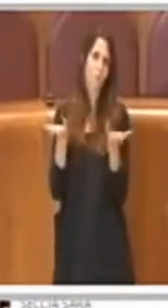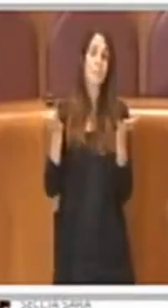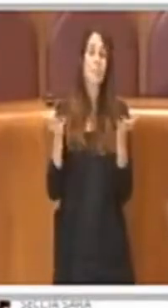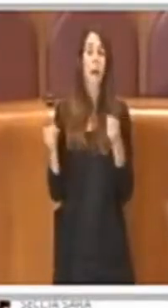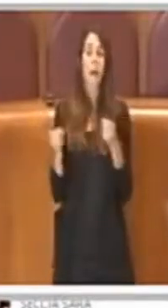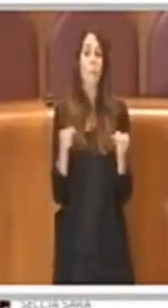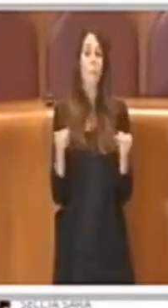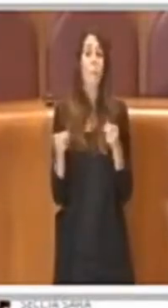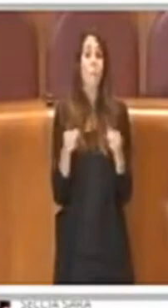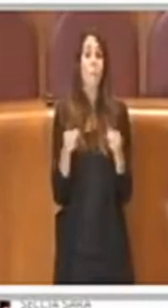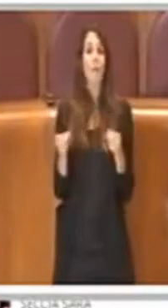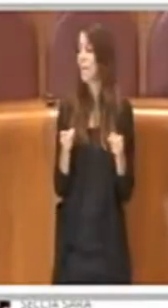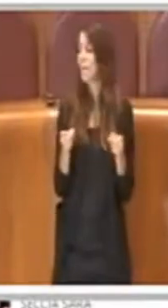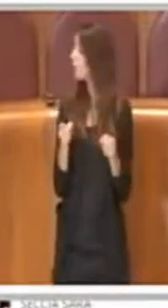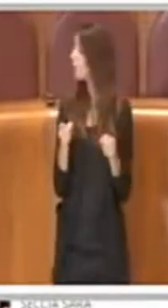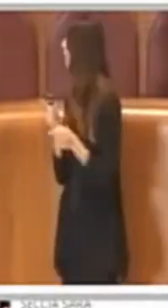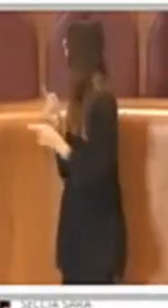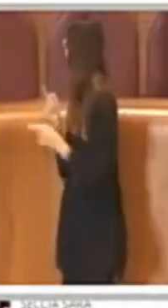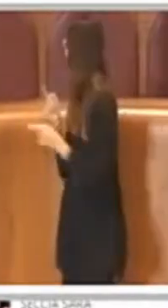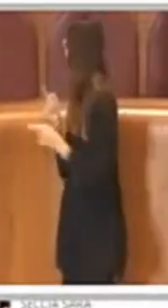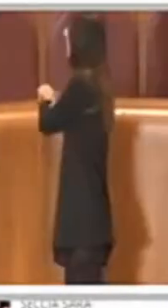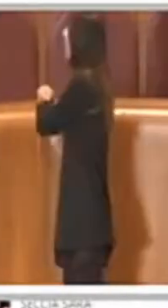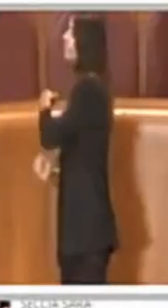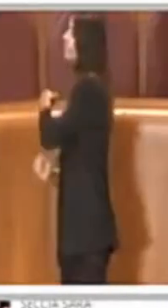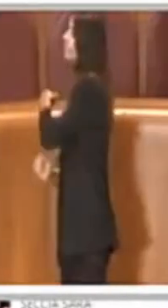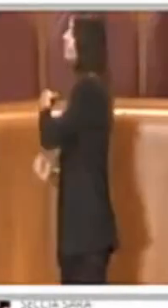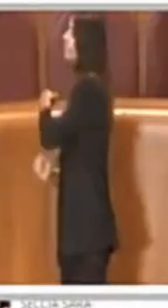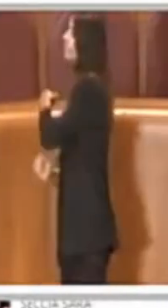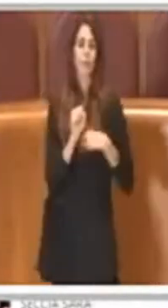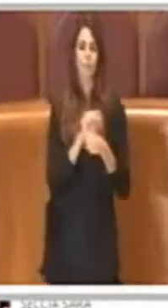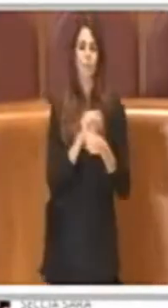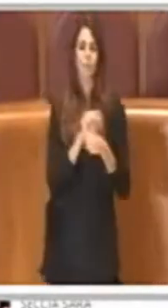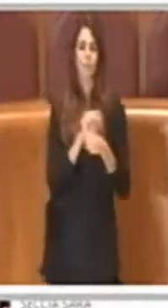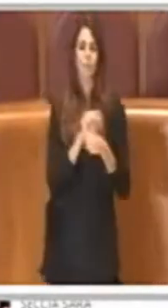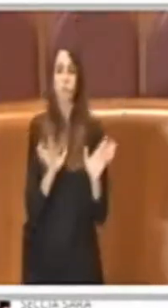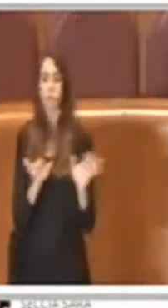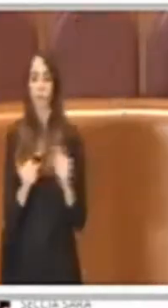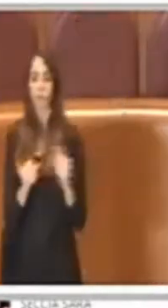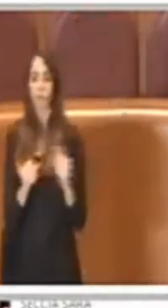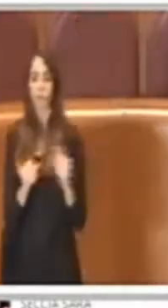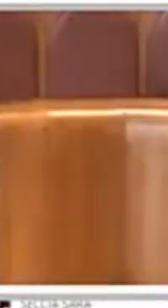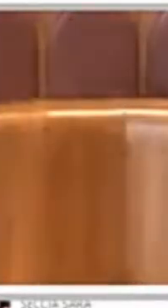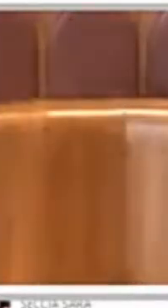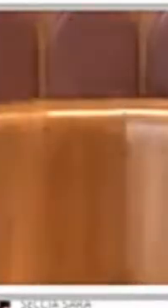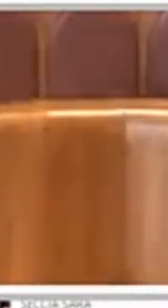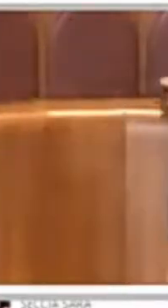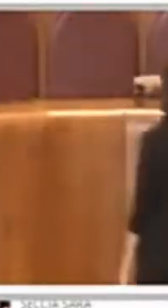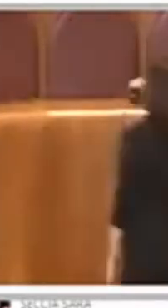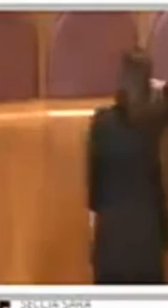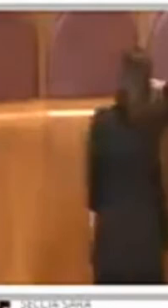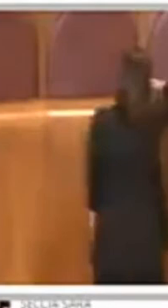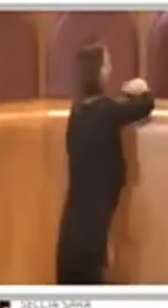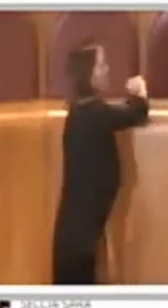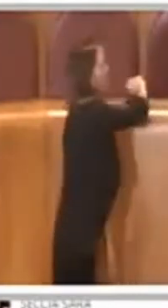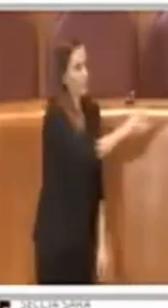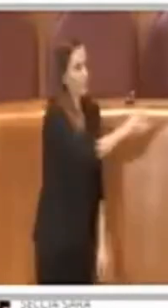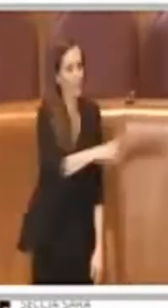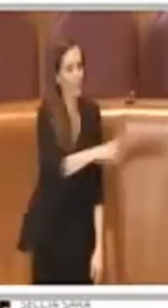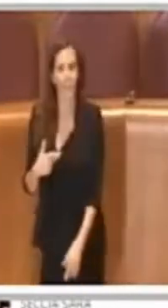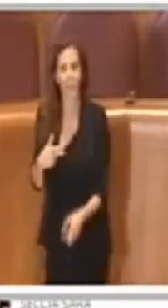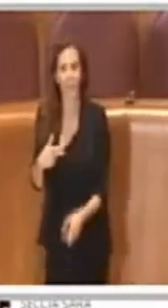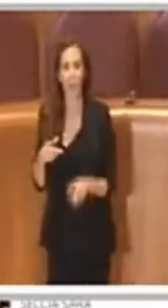della pandemia aveva una logica importante